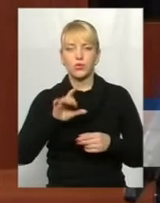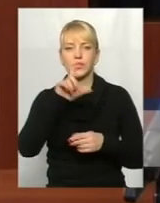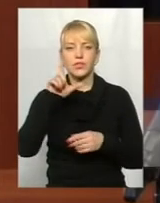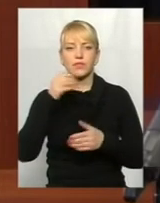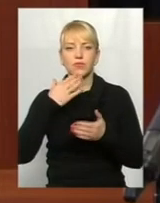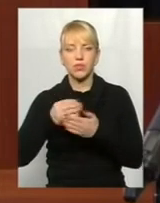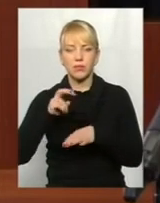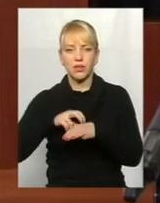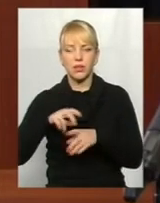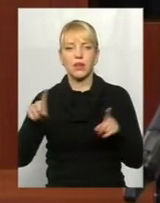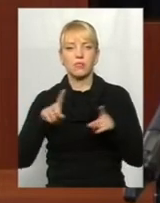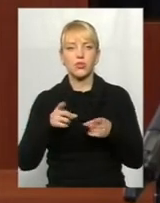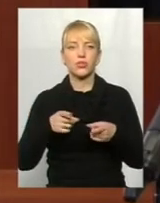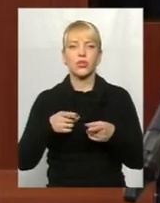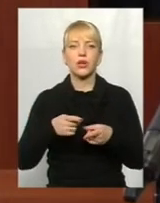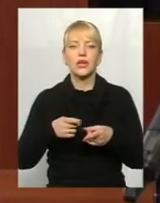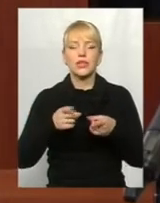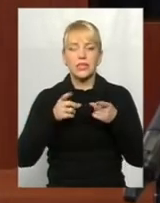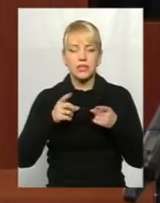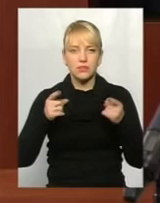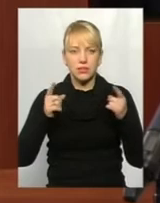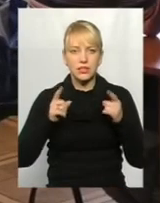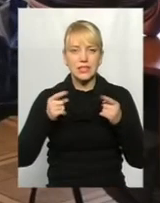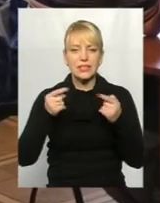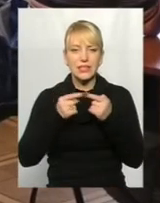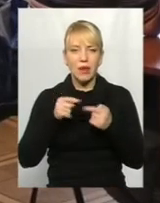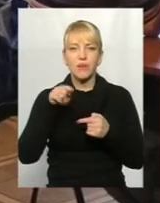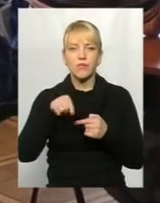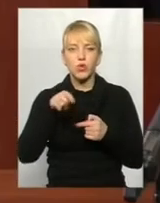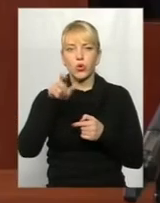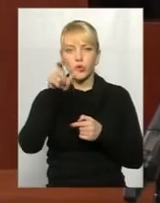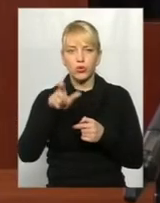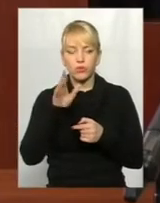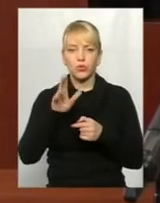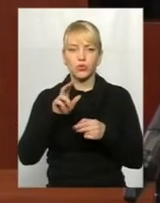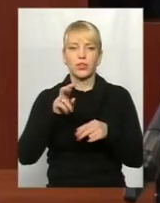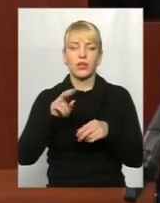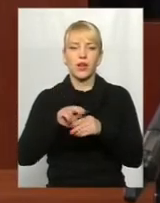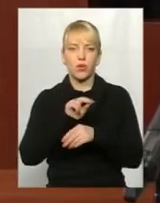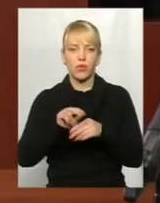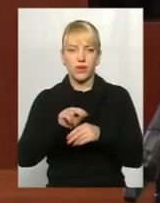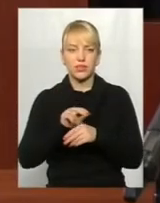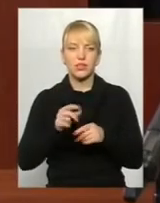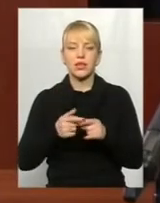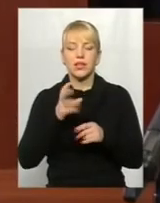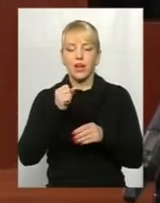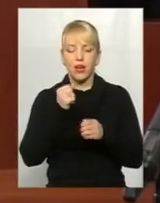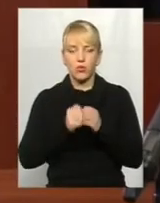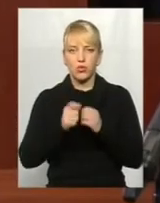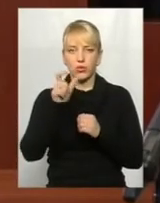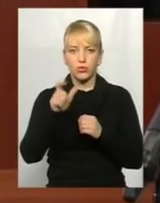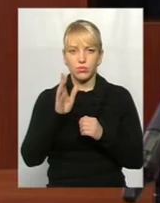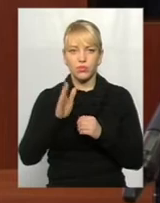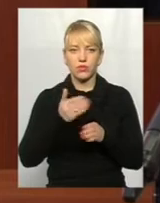вони саме будуть лікуватися у цього лікаря. На кожного пацієнта лікарів буде виділятися 210